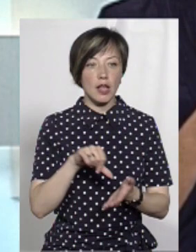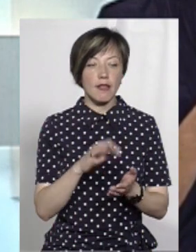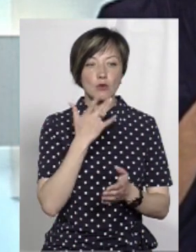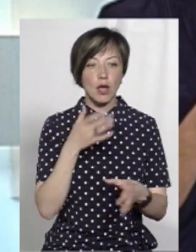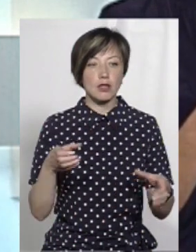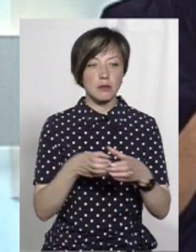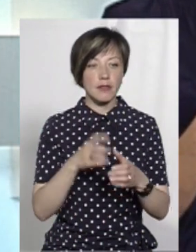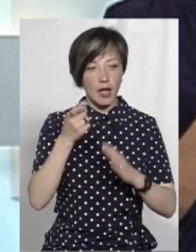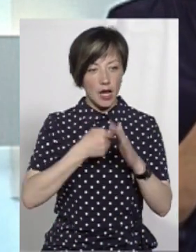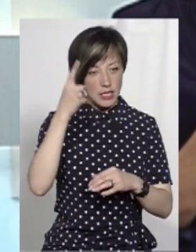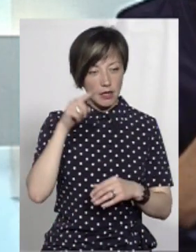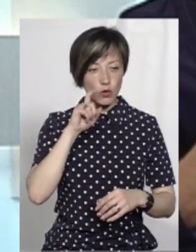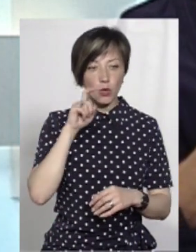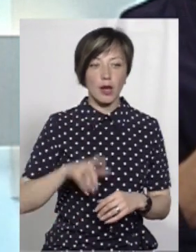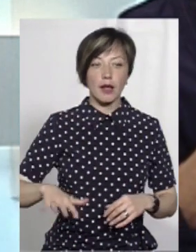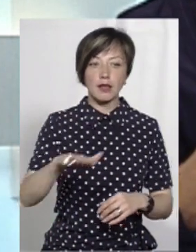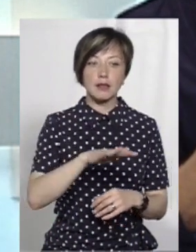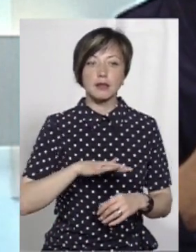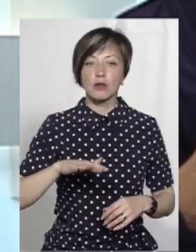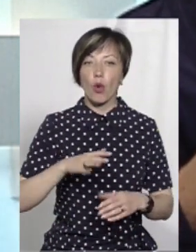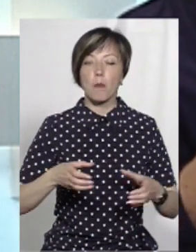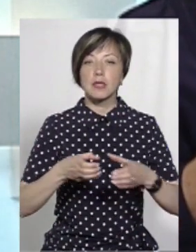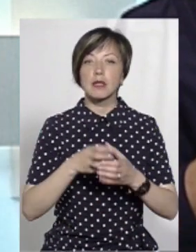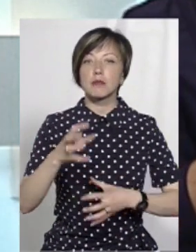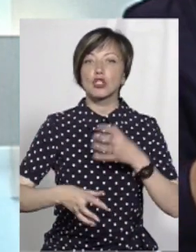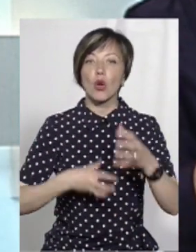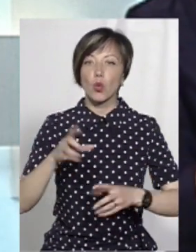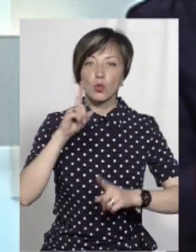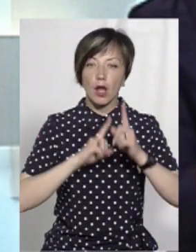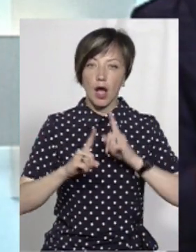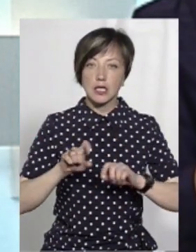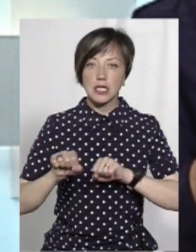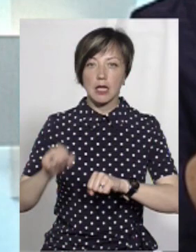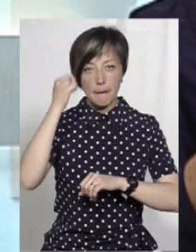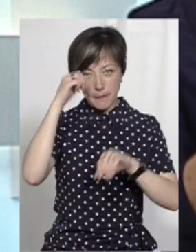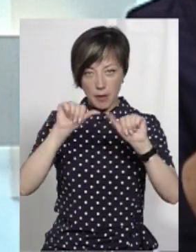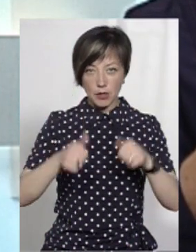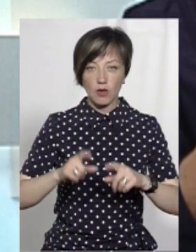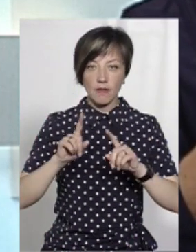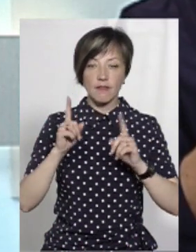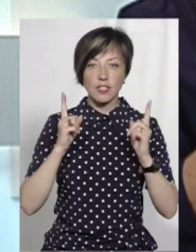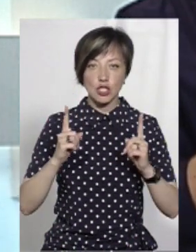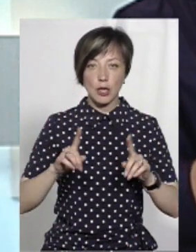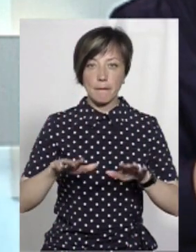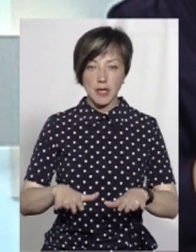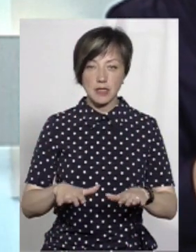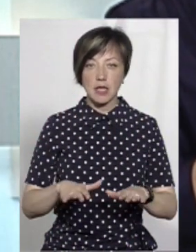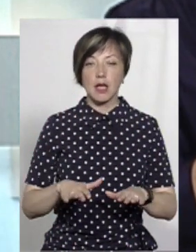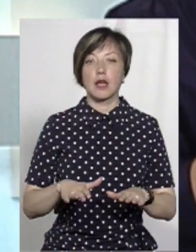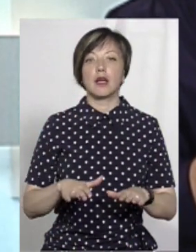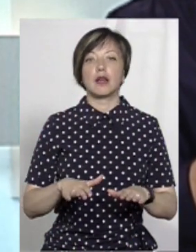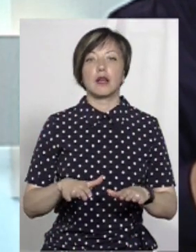член Національної спілки краєзнавців України та Українського комітету міжнародної ради захисту пам'яток та визначних місць і КОМОЗ.